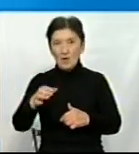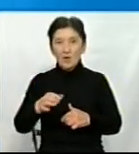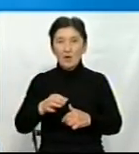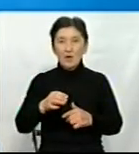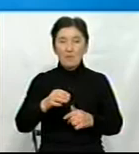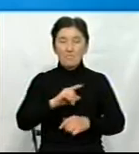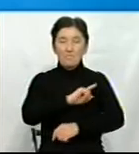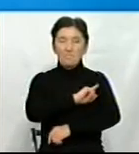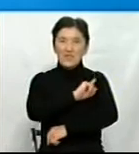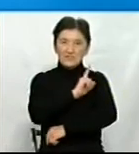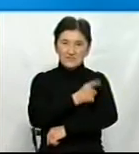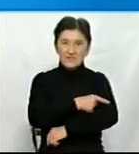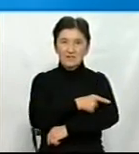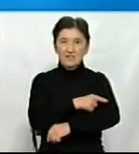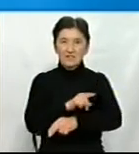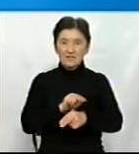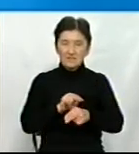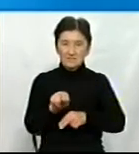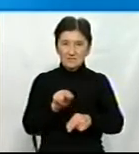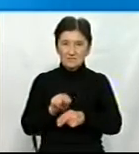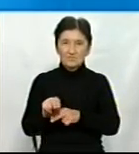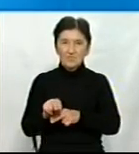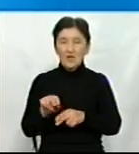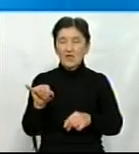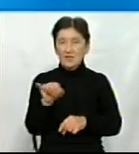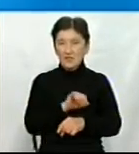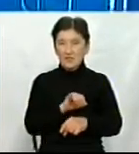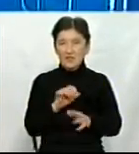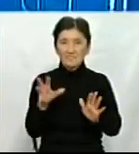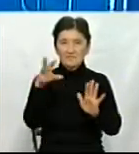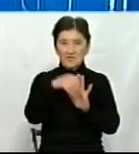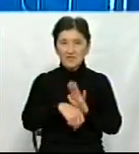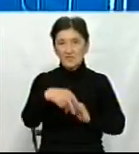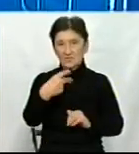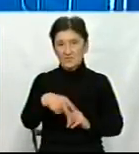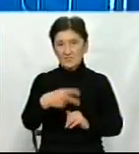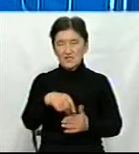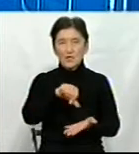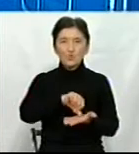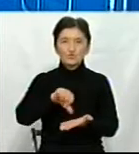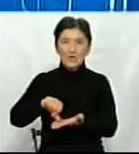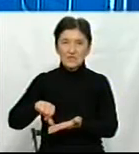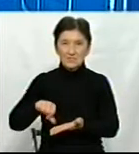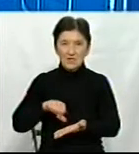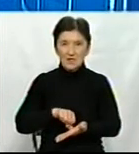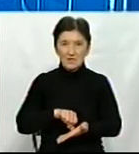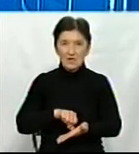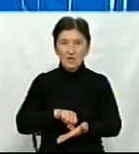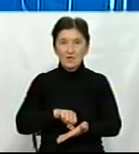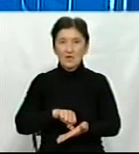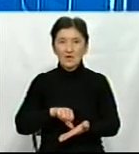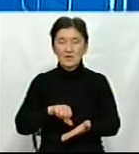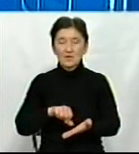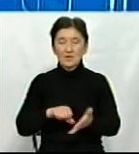підсилила навчальні потужності університету і в складі 20 учасників, асоціація складається з 20